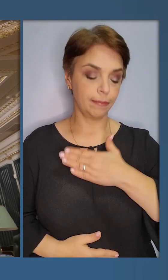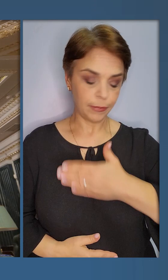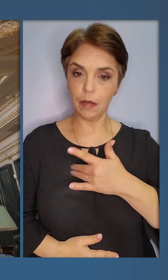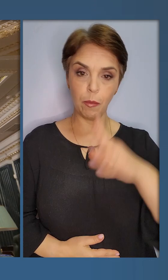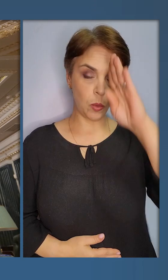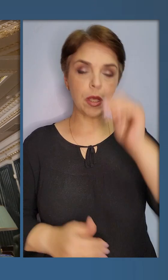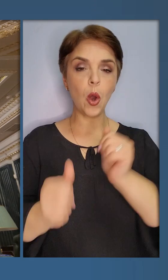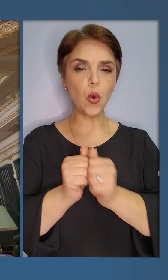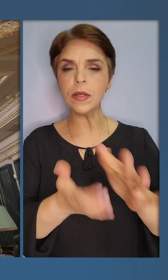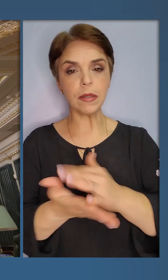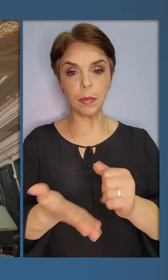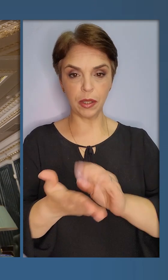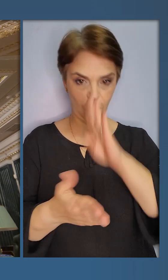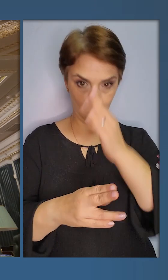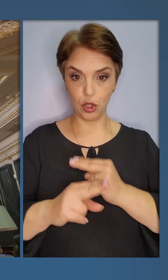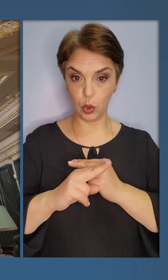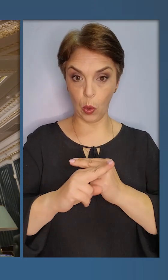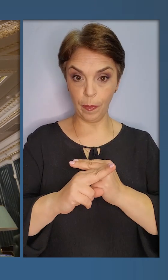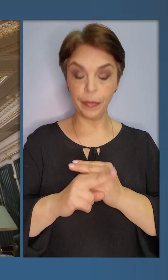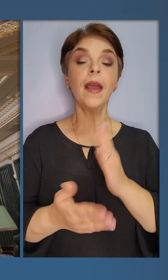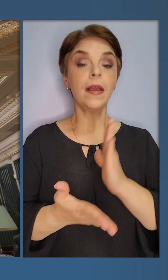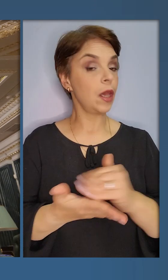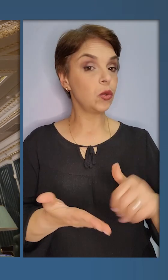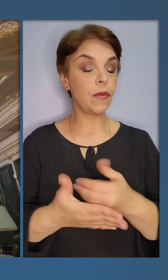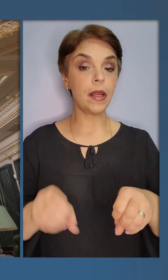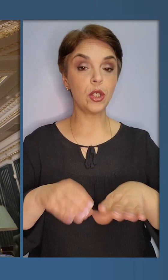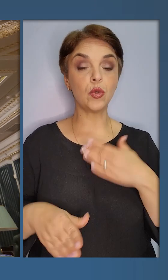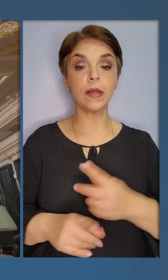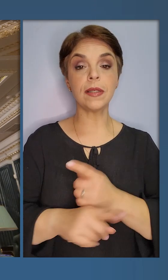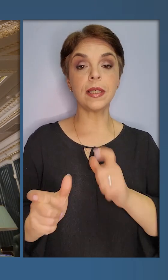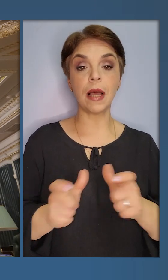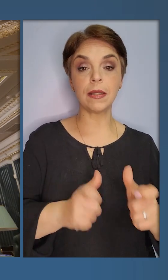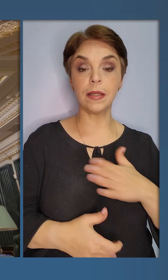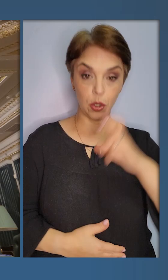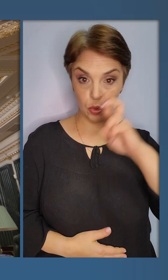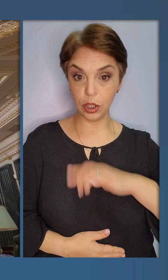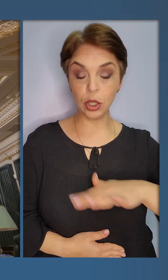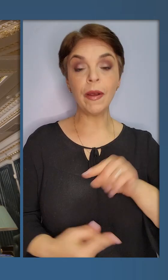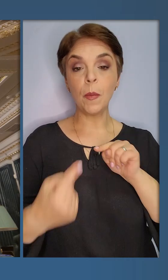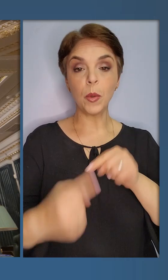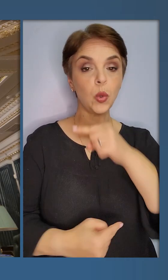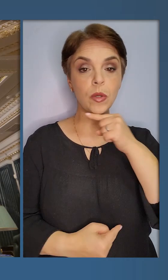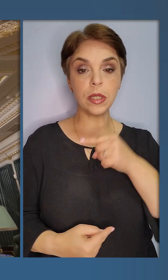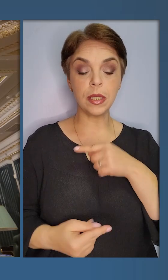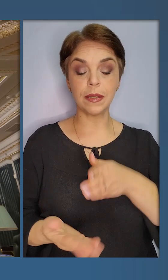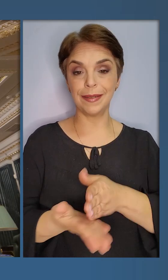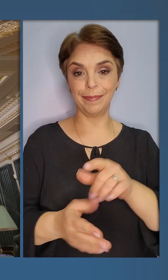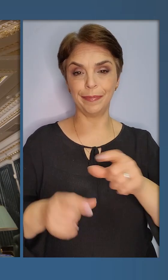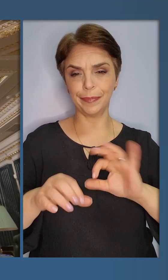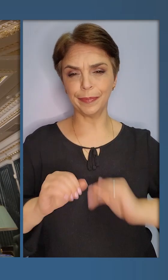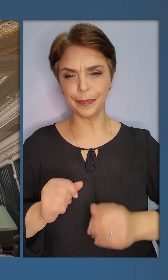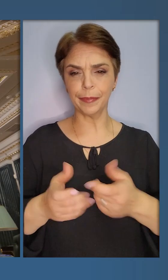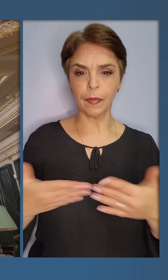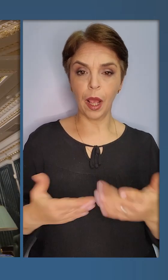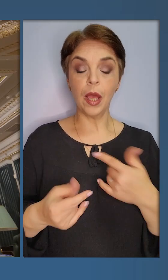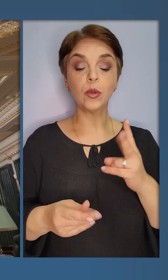Я дякую вам, хлопці, за кожен збитий ворожий дрон. Є і нове рішення щодо санкцій нашої держави проти російських суб'єктів,